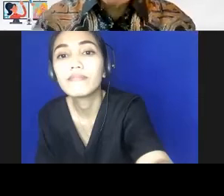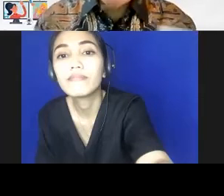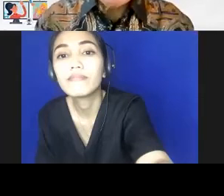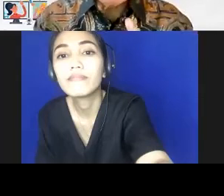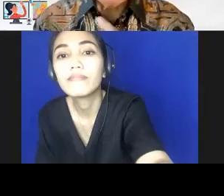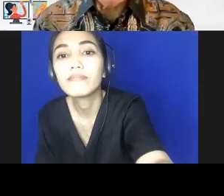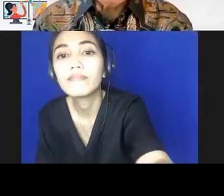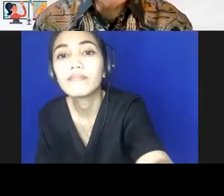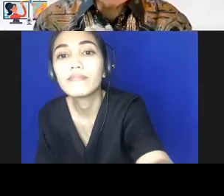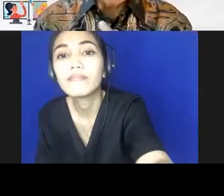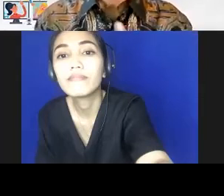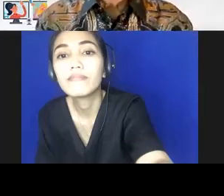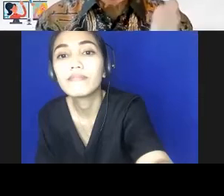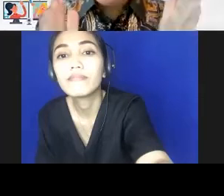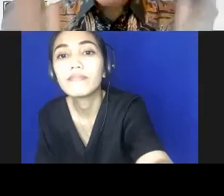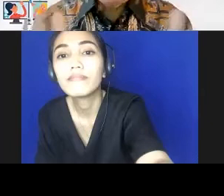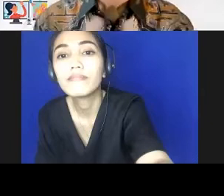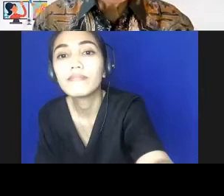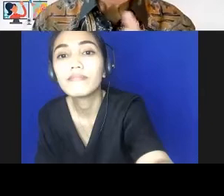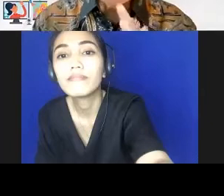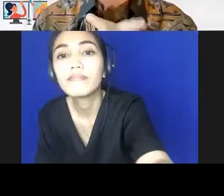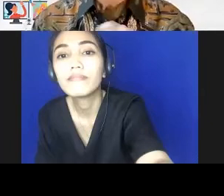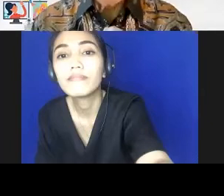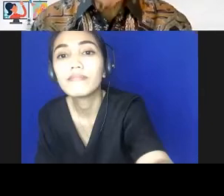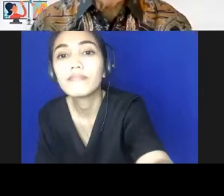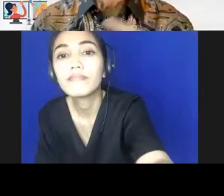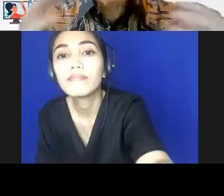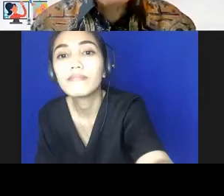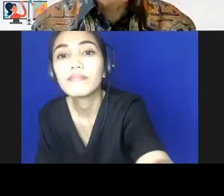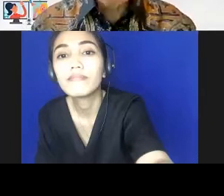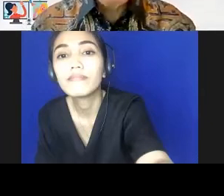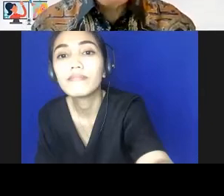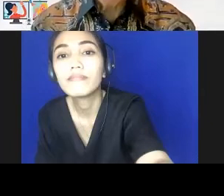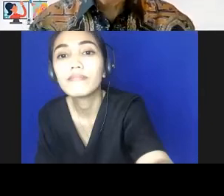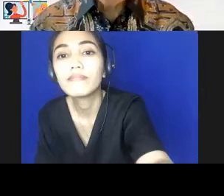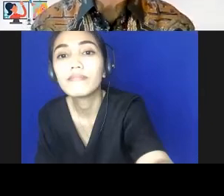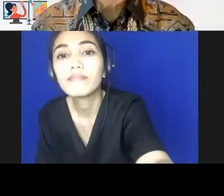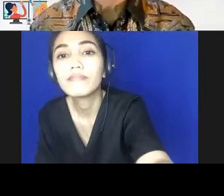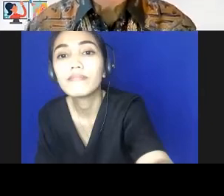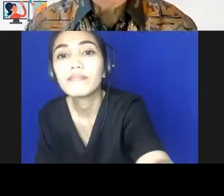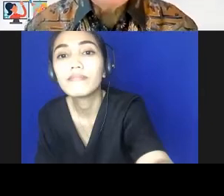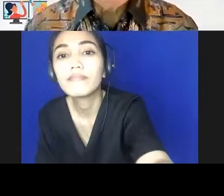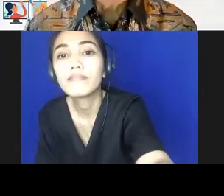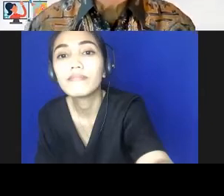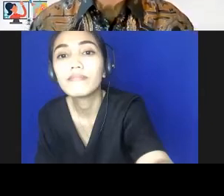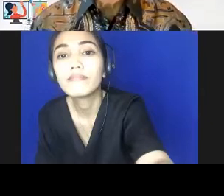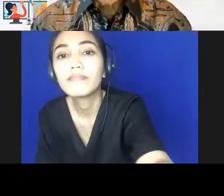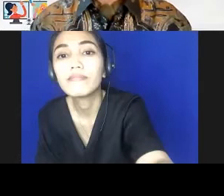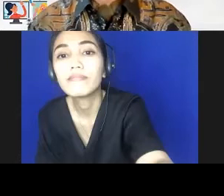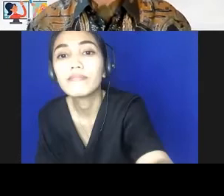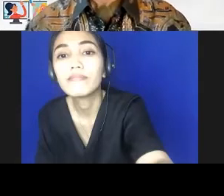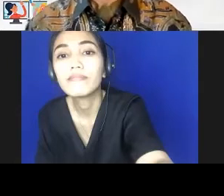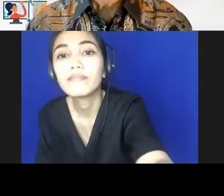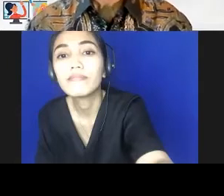wajib ini. Dan kita harus tentu-tentu nanti, sekali minimal satu tahun, dia harus melaporkan apa yang mereka lakukan kepada Presiden.